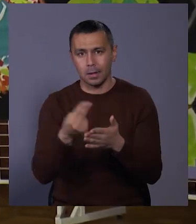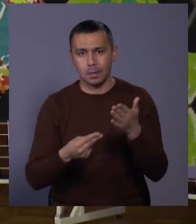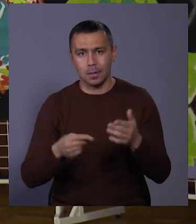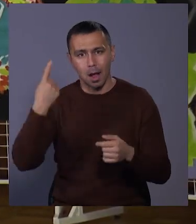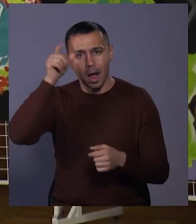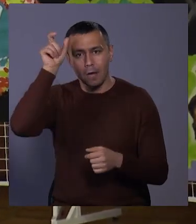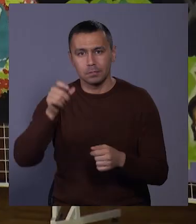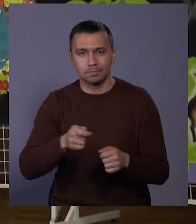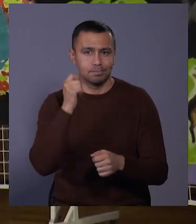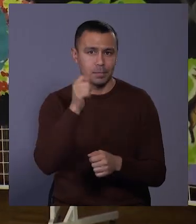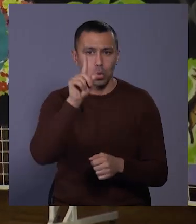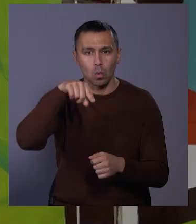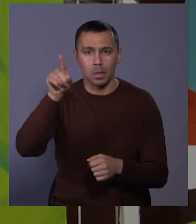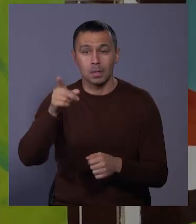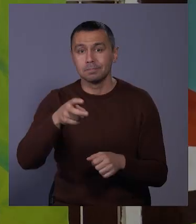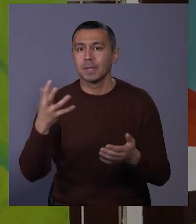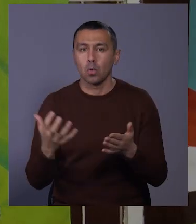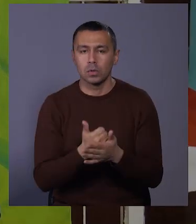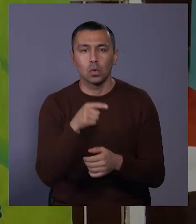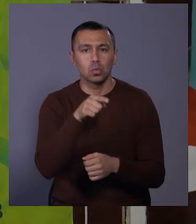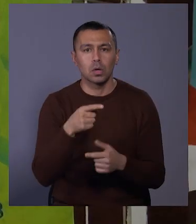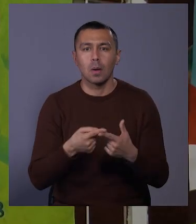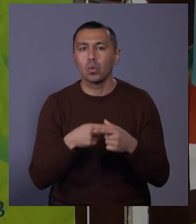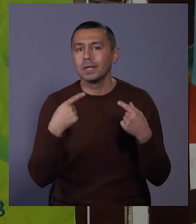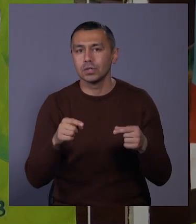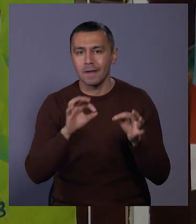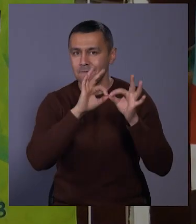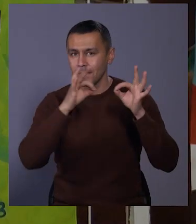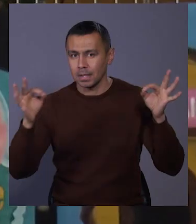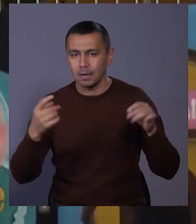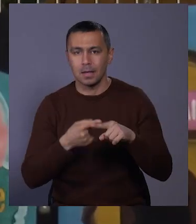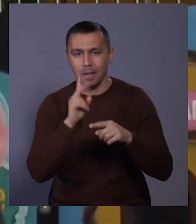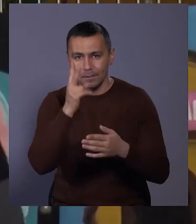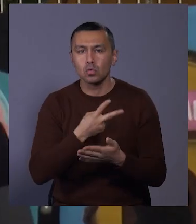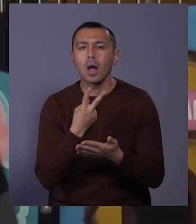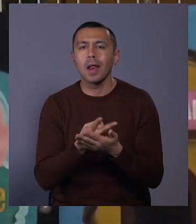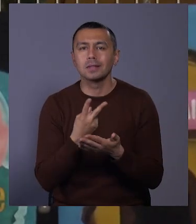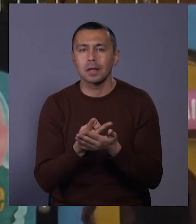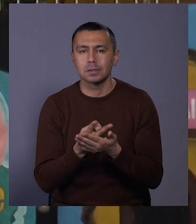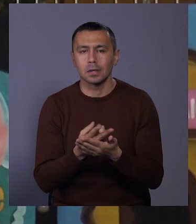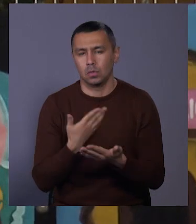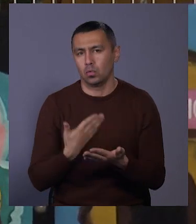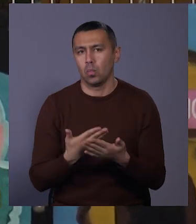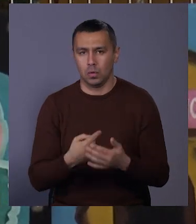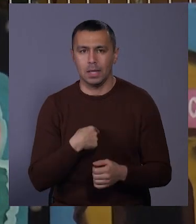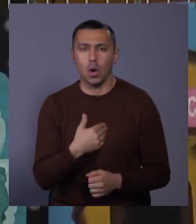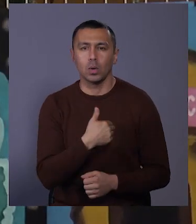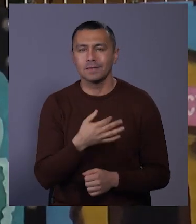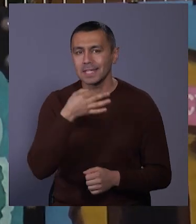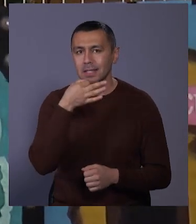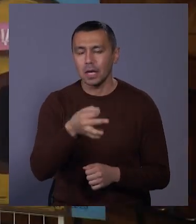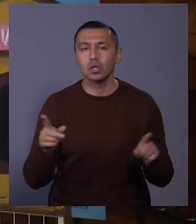присвоїв номер. За ними відвідувачі знаходять той чи інший вислів. Це візуалізація. Тобто, я хотів